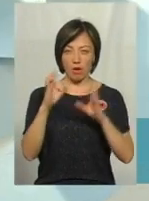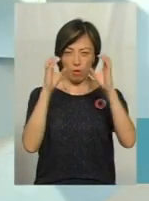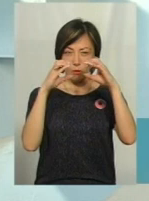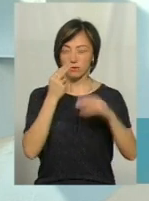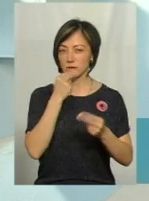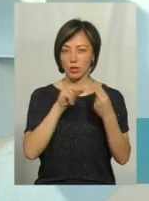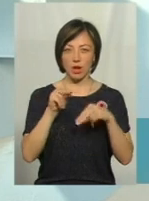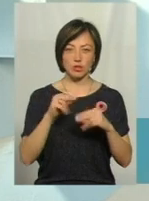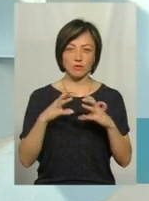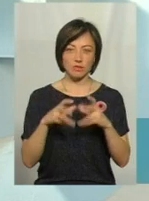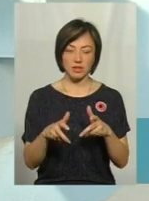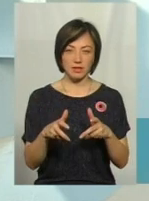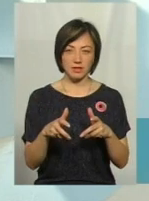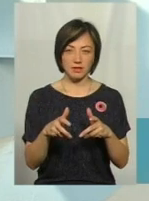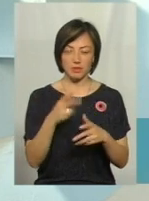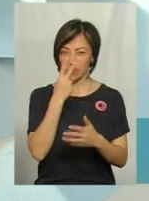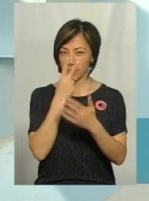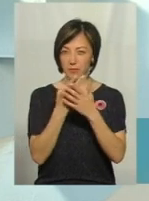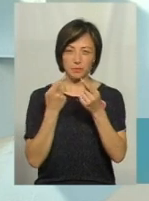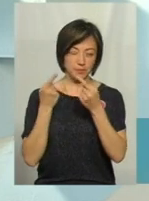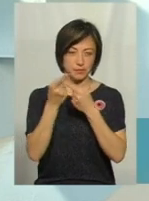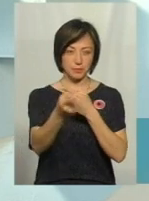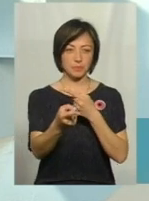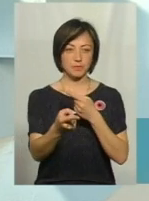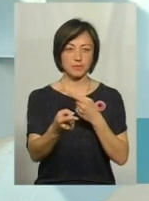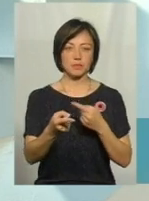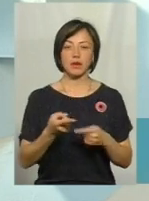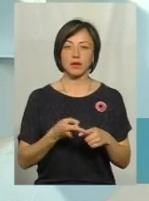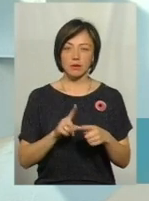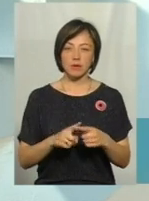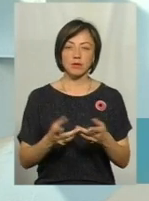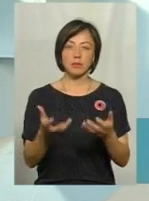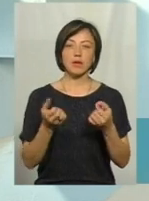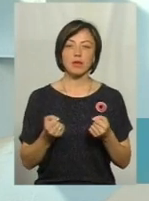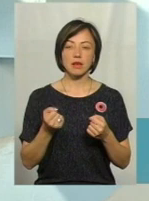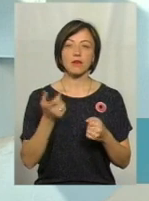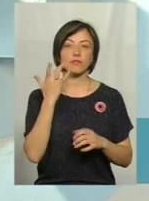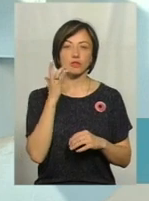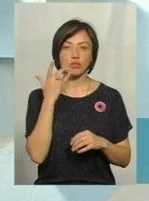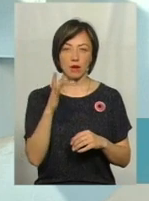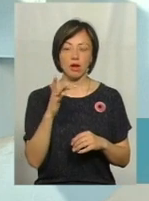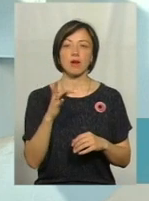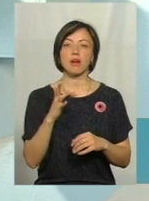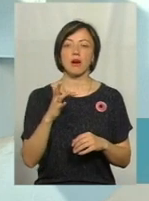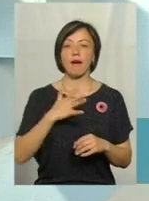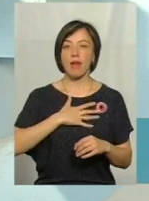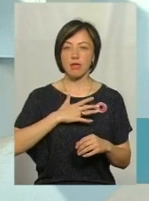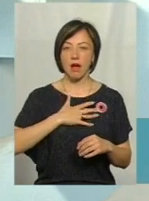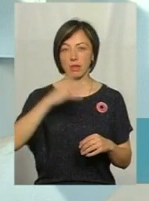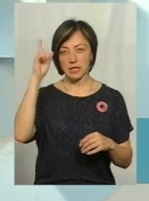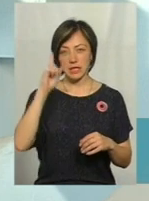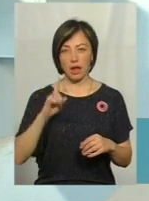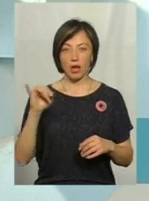світі. І на сьогоднішній день вона на озброєнні прийнята США, Ізраїлю, Канади, ну, відперше